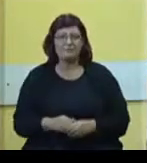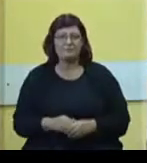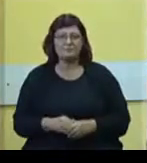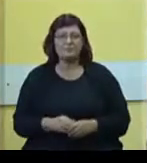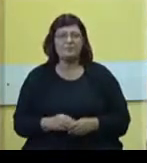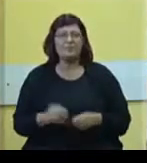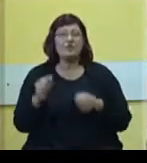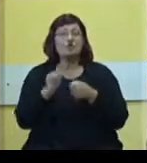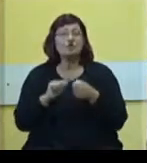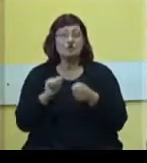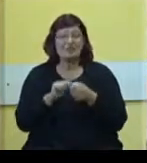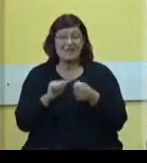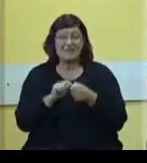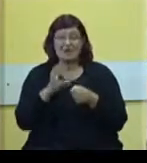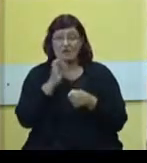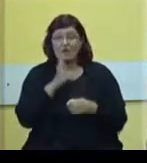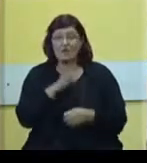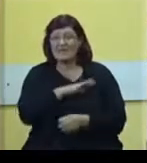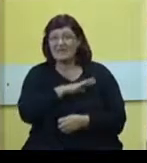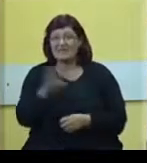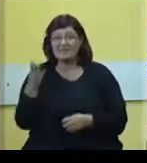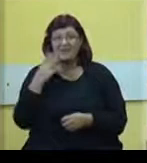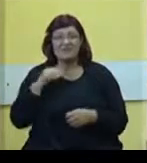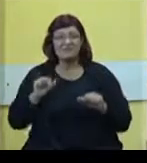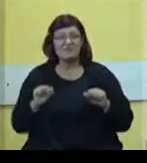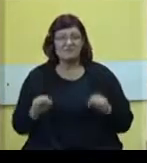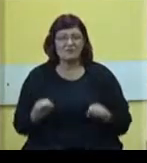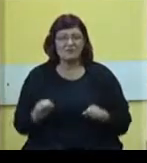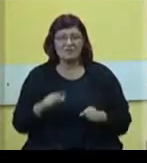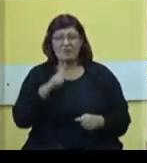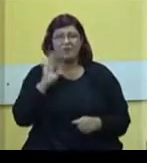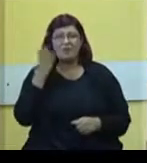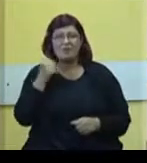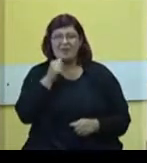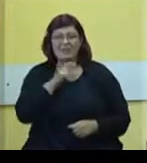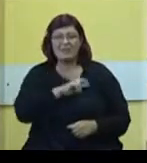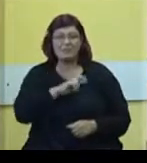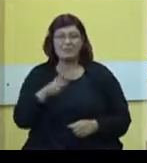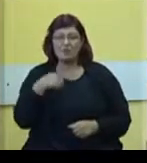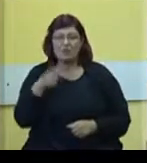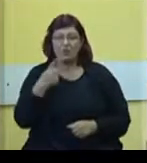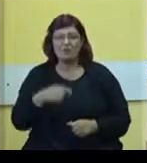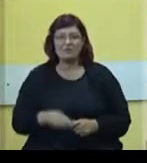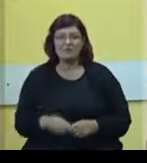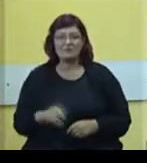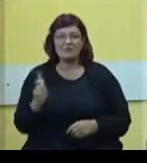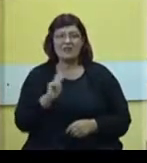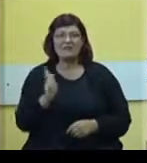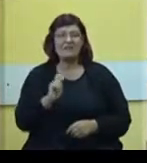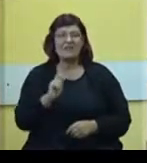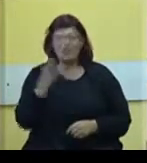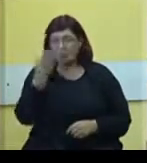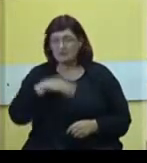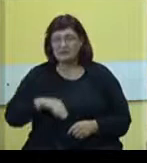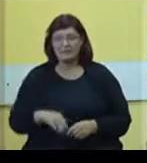Štednja, o kojoj svi iz vladeviće većine i u pokrajini i u Republici govore, nije uspeh.